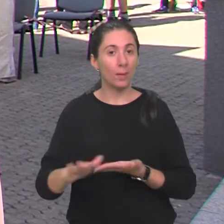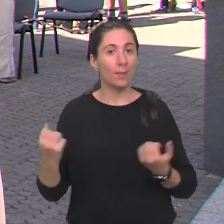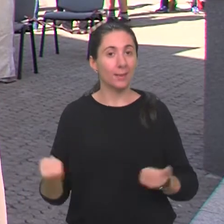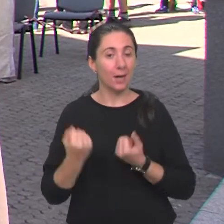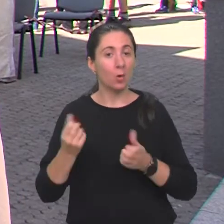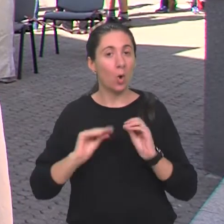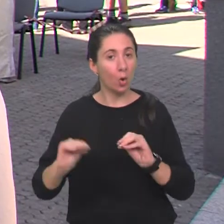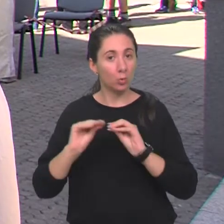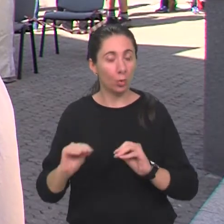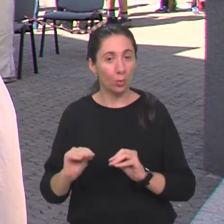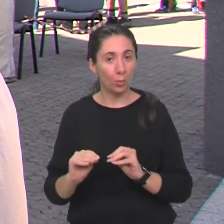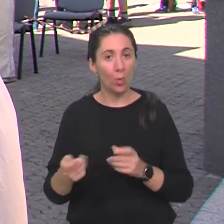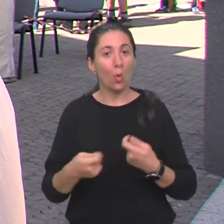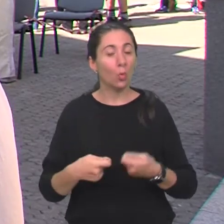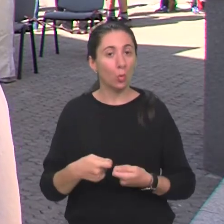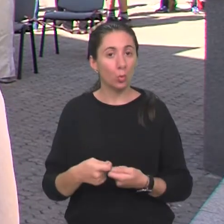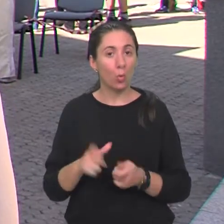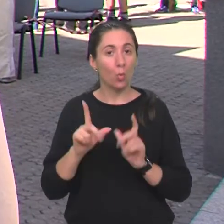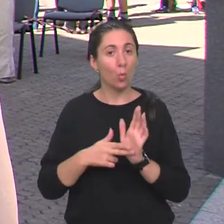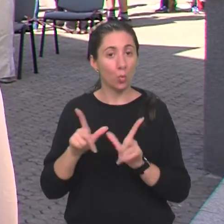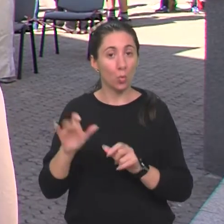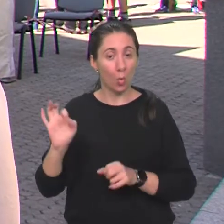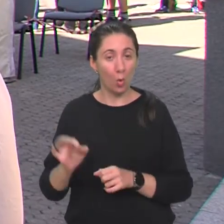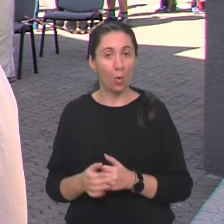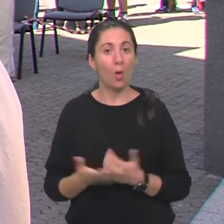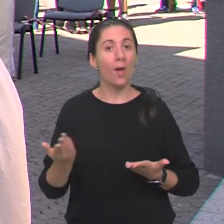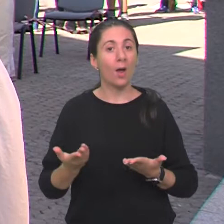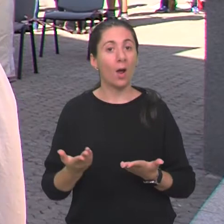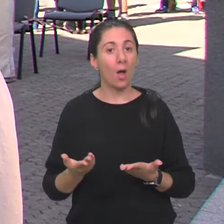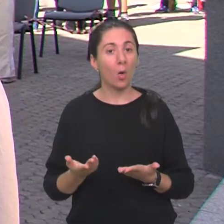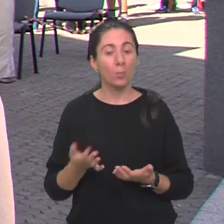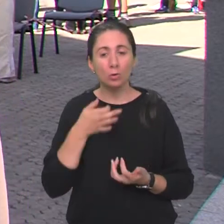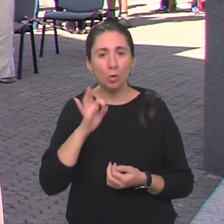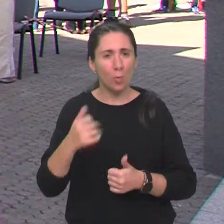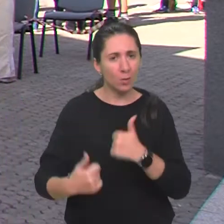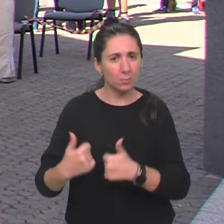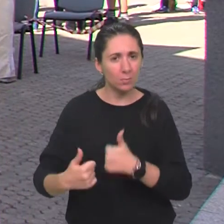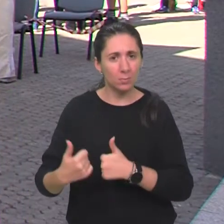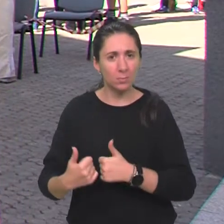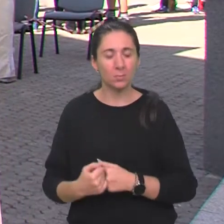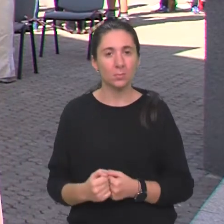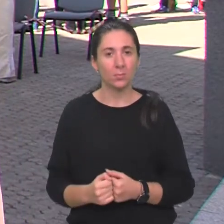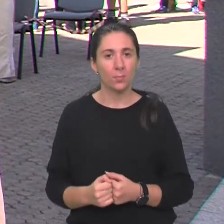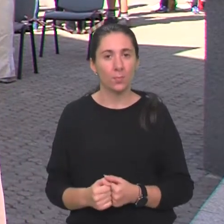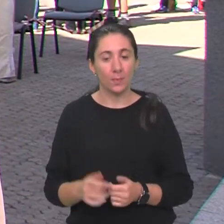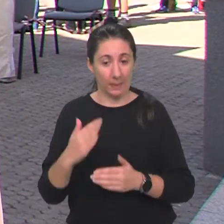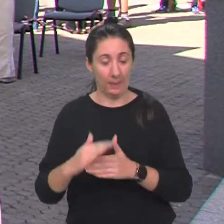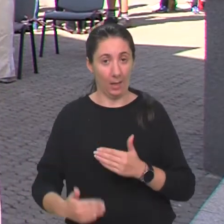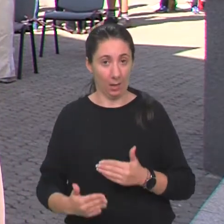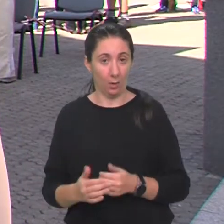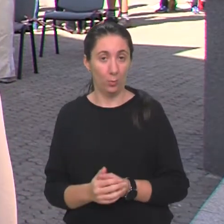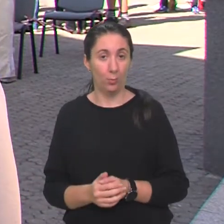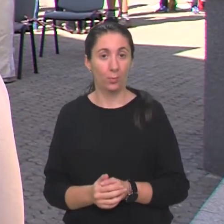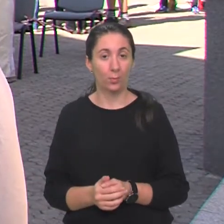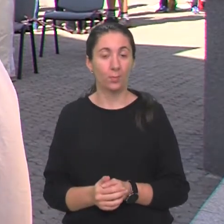trening i edukaciju od udruge u NUOJL kako bi se što spretnije natjecali u konačnici.